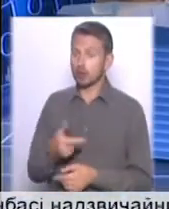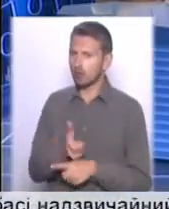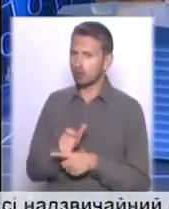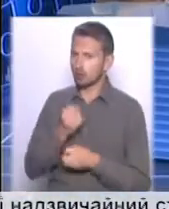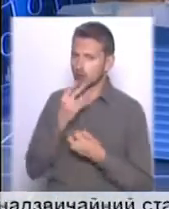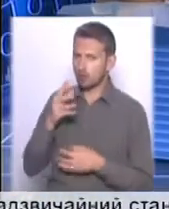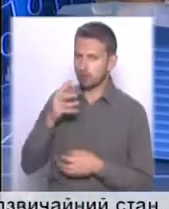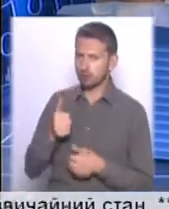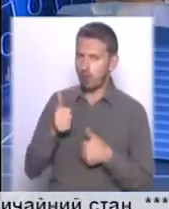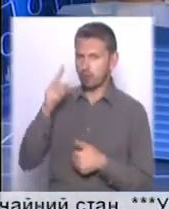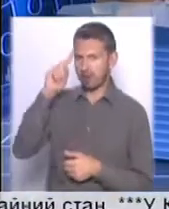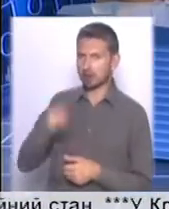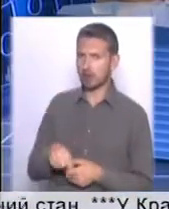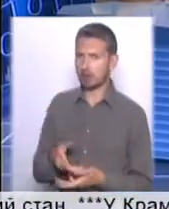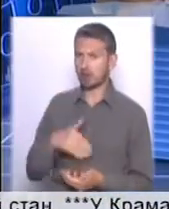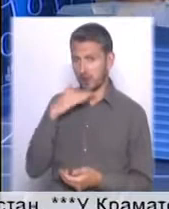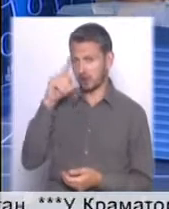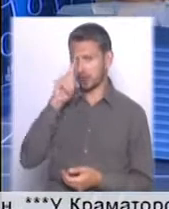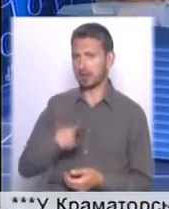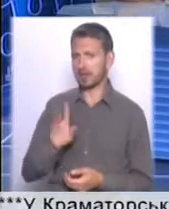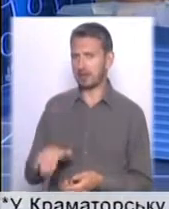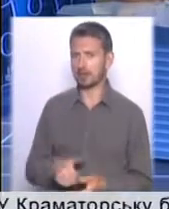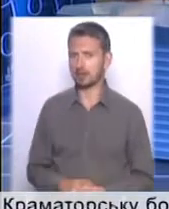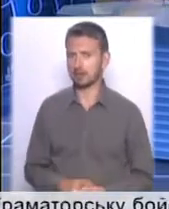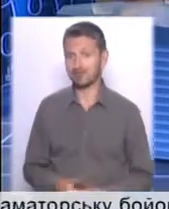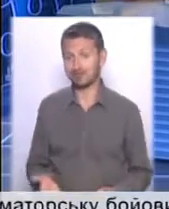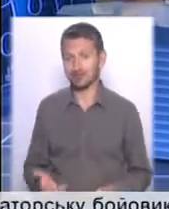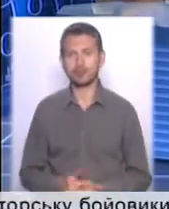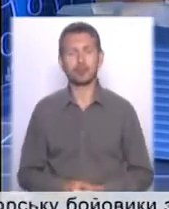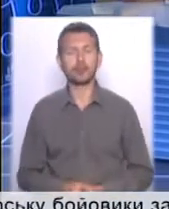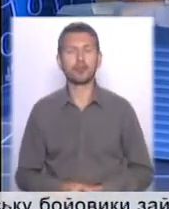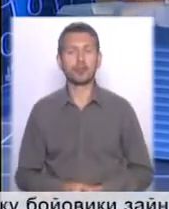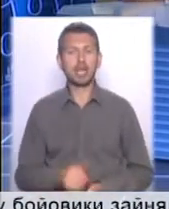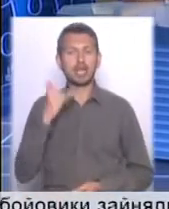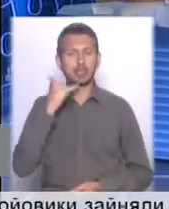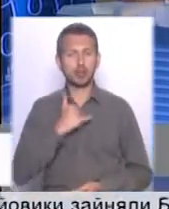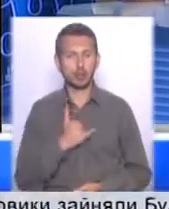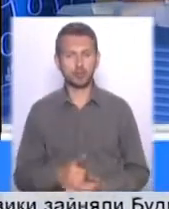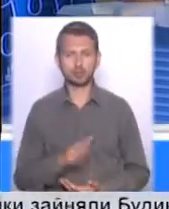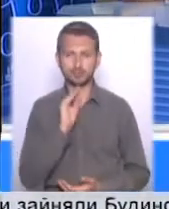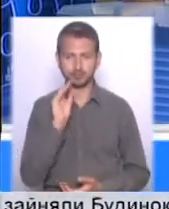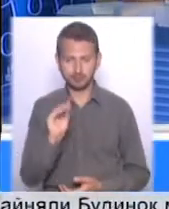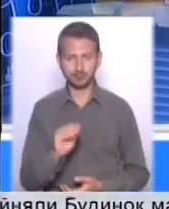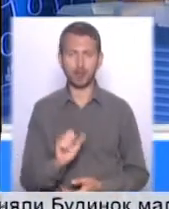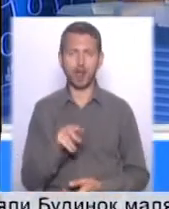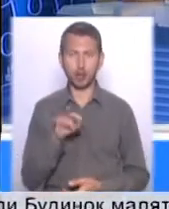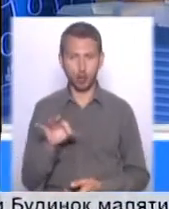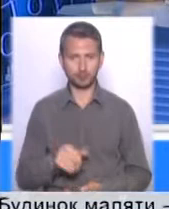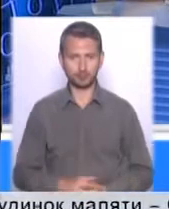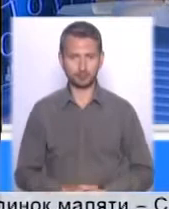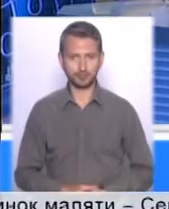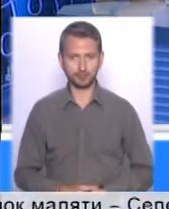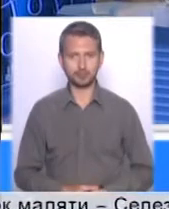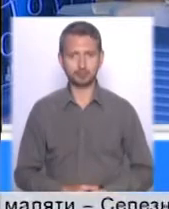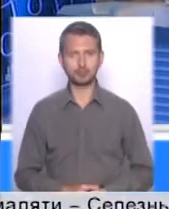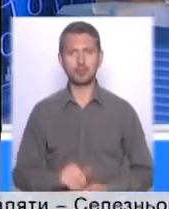то вистачить і місяця. Ну це резервуічна теза була. Давайте послухаємо глядача, будь ласка, говоріть. Алло, ми слухаємо вас уважно,